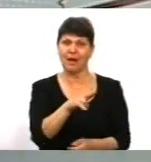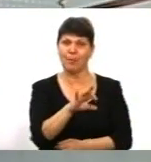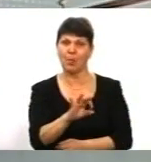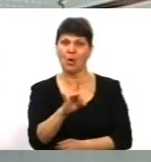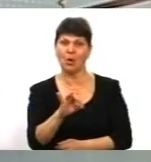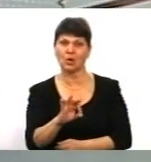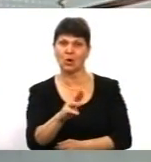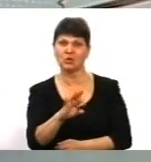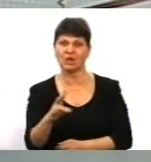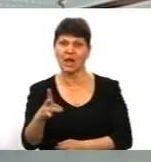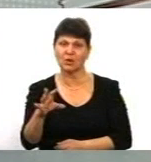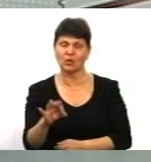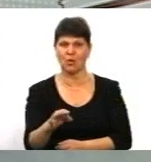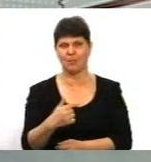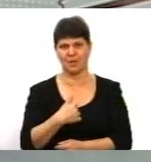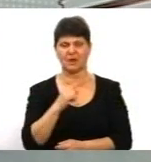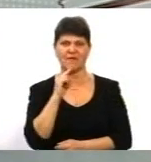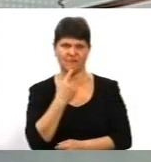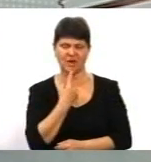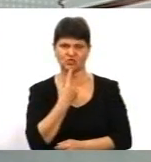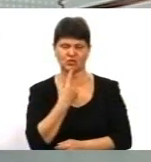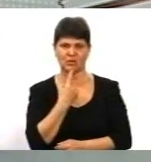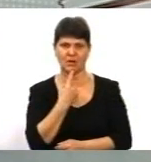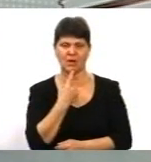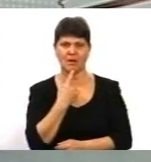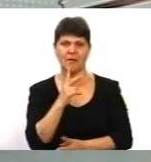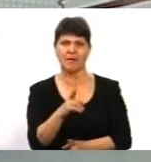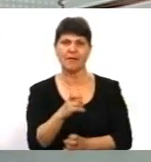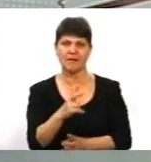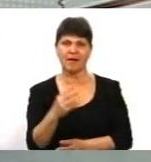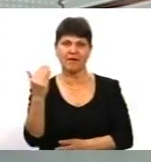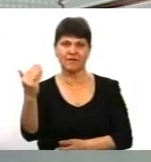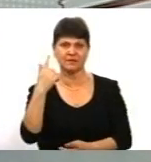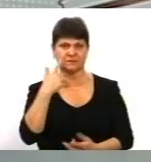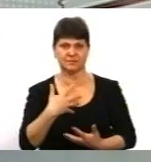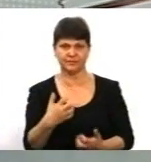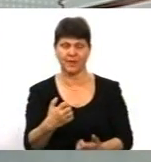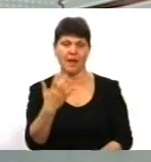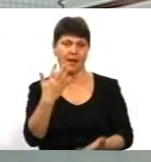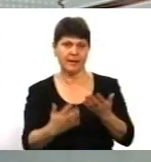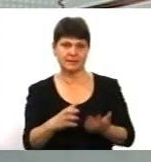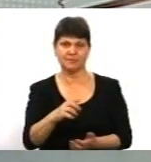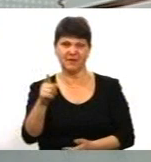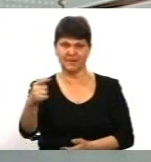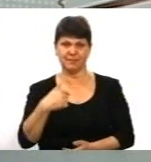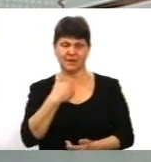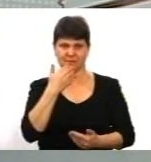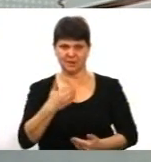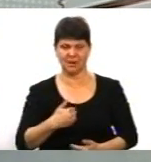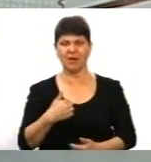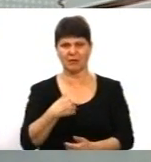знаєте, мені дуже важко, як він це сприймає. Ну, якщо б він мене запитав би, я б порадив би